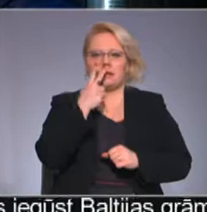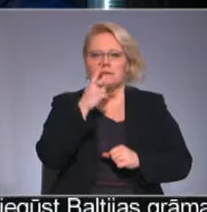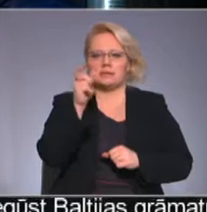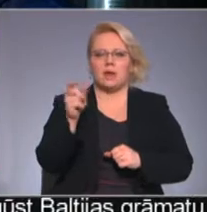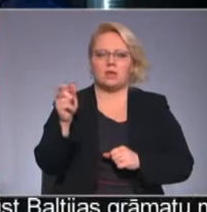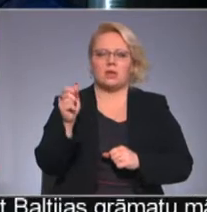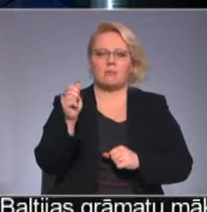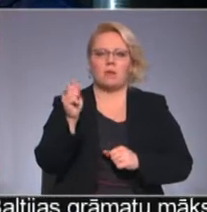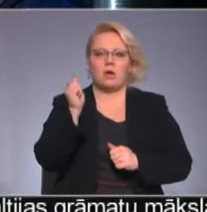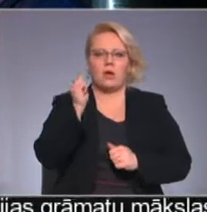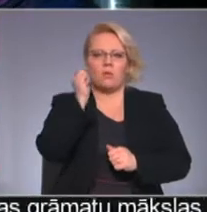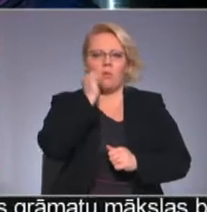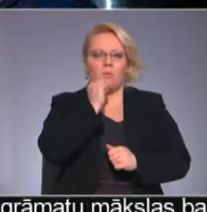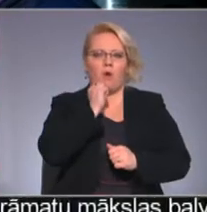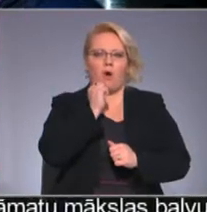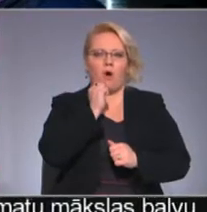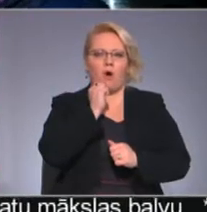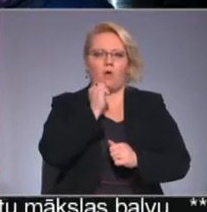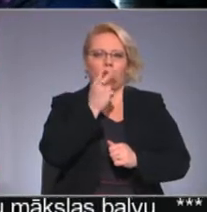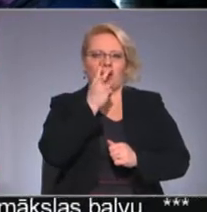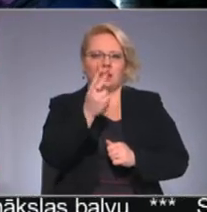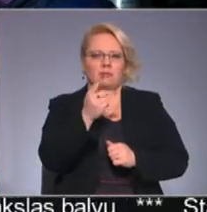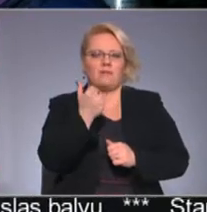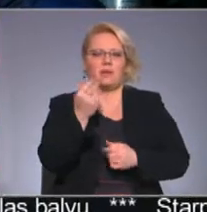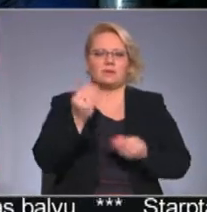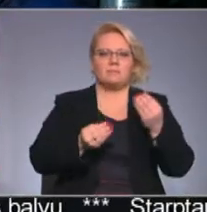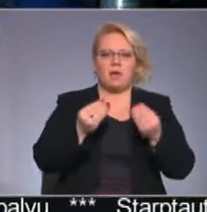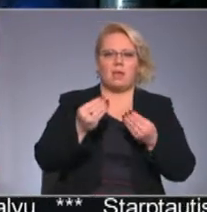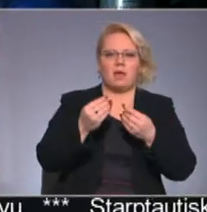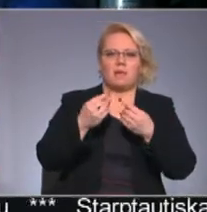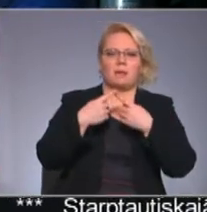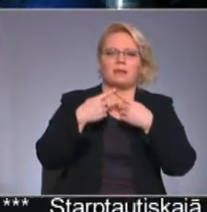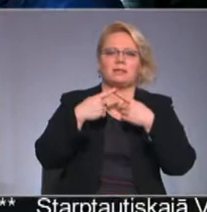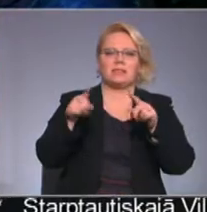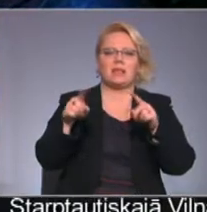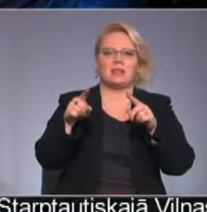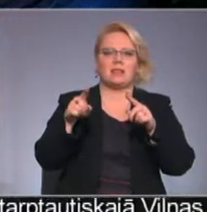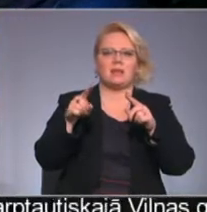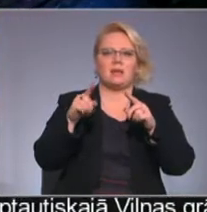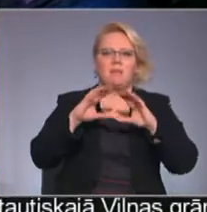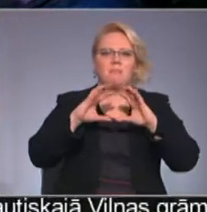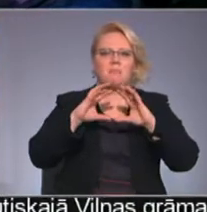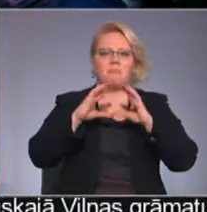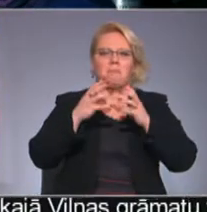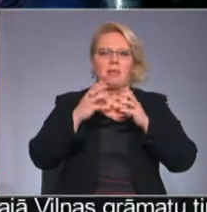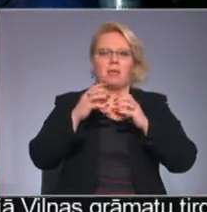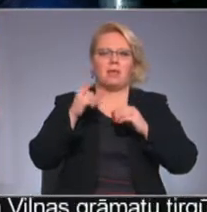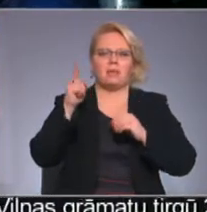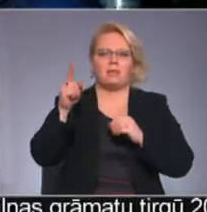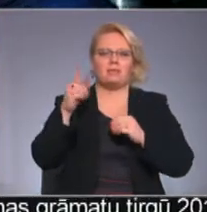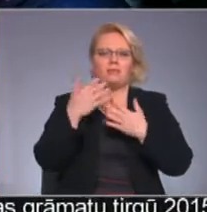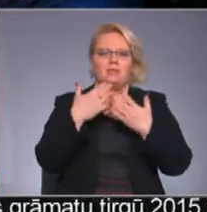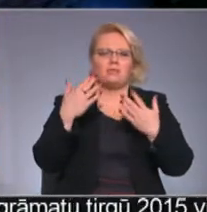humoru jāpieiet. Šai viņa spēlē par ciklinētiešiem, un dažādā un zinātniskās